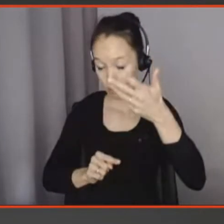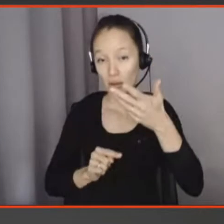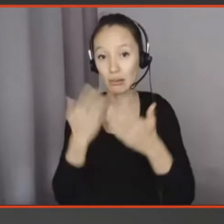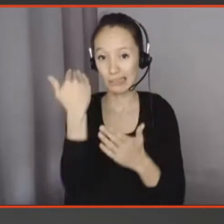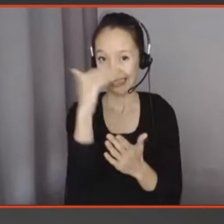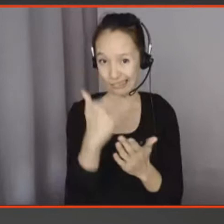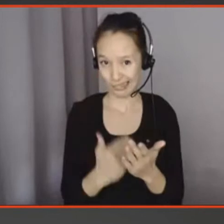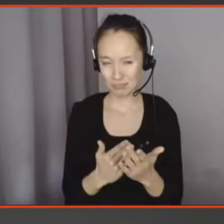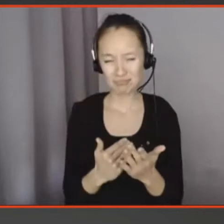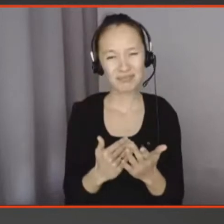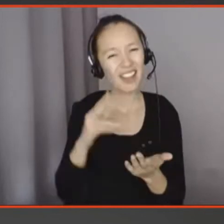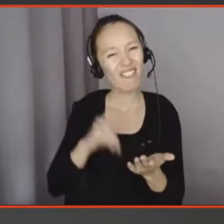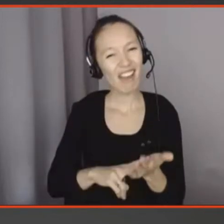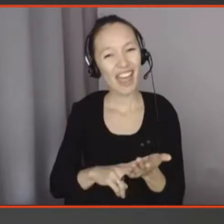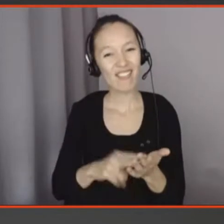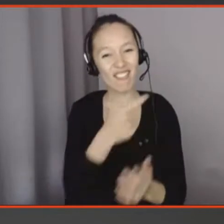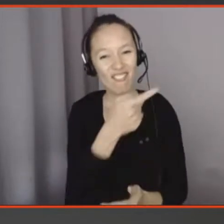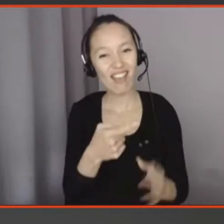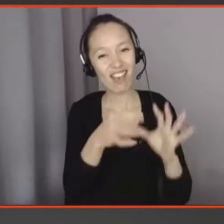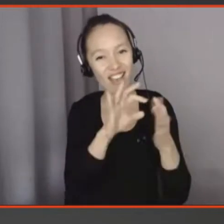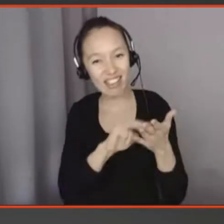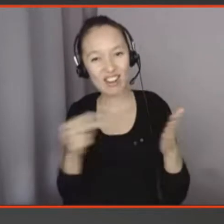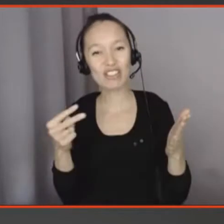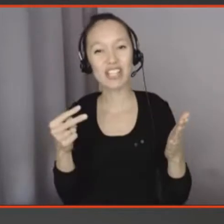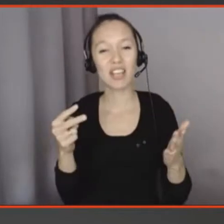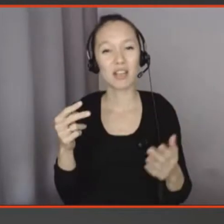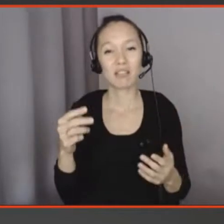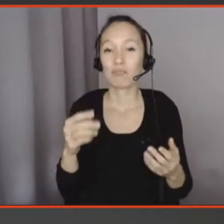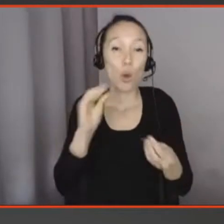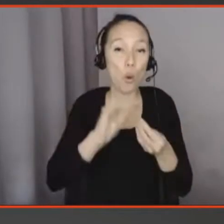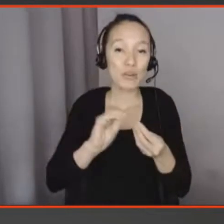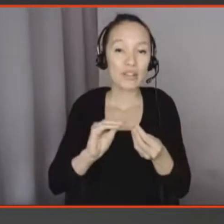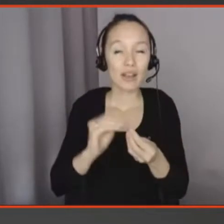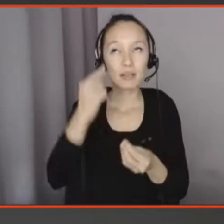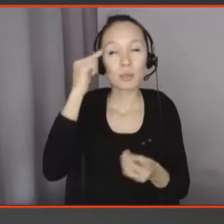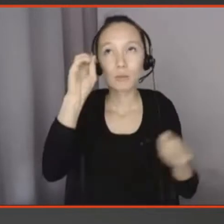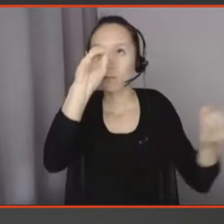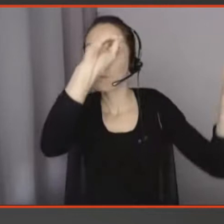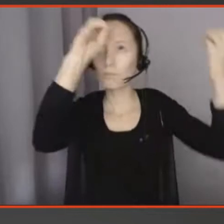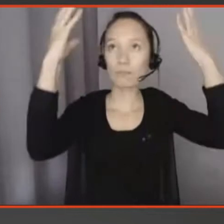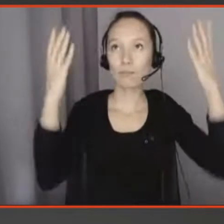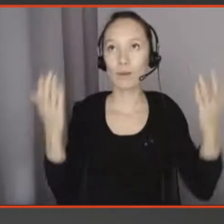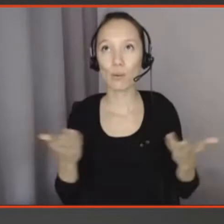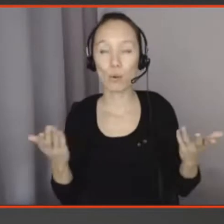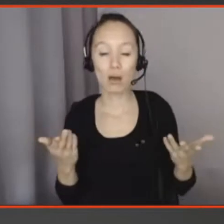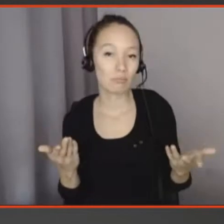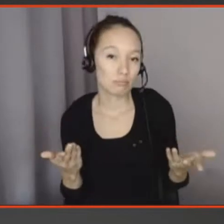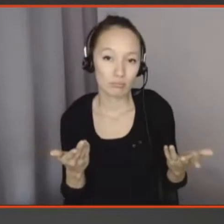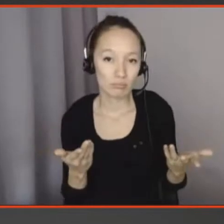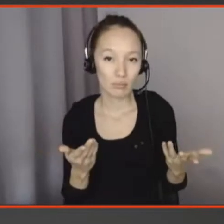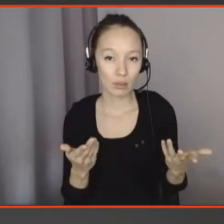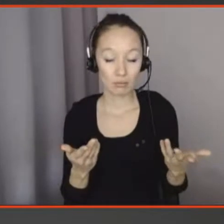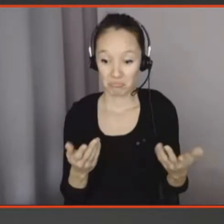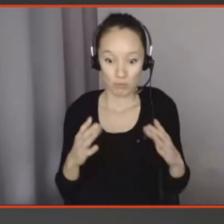technologiques. Donc les choses auxquelles les gens pensent spontanément, c'est en fait des objets très tangibles, des objets très terre à terre.